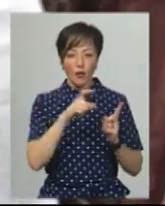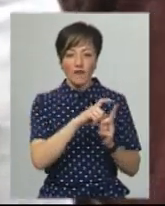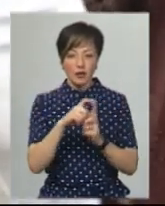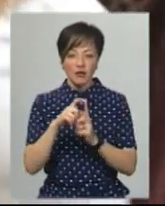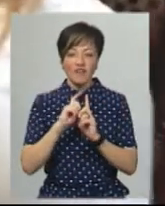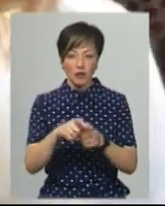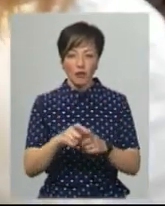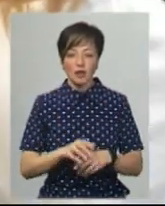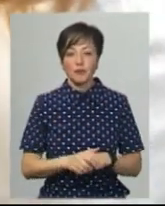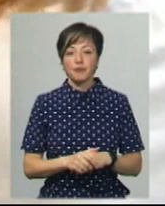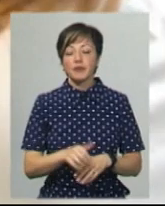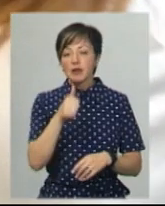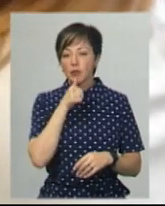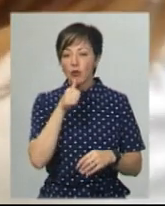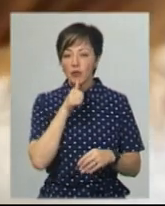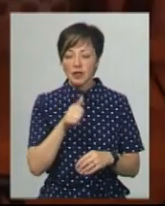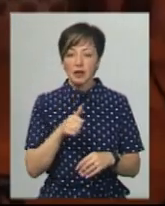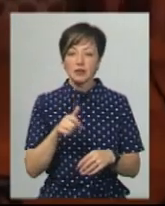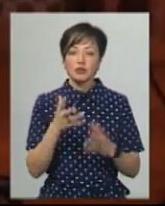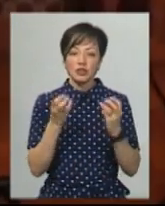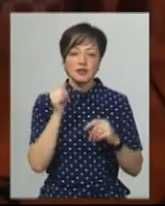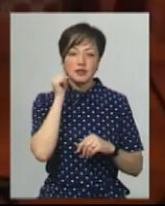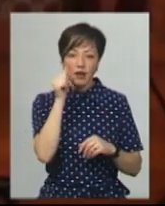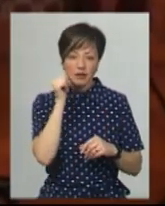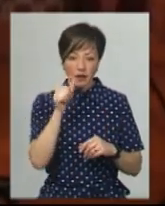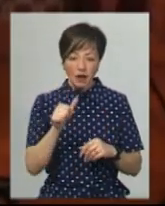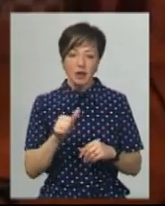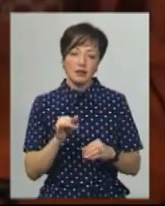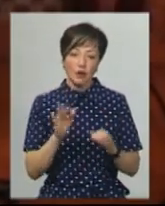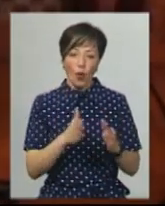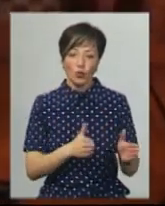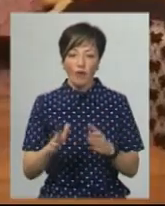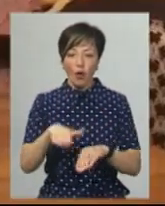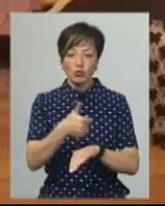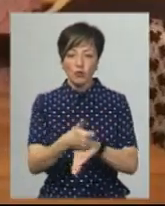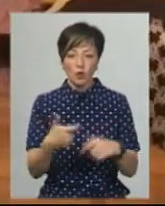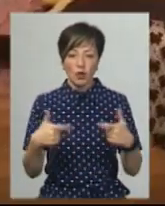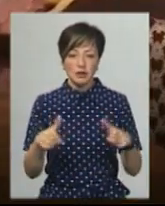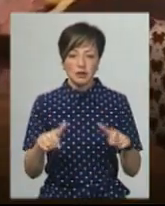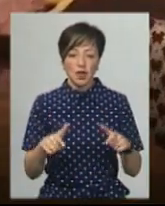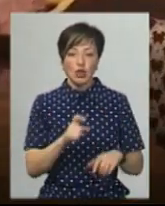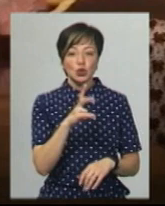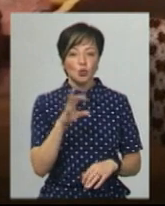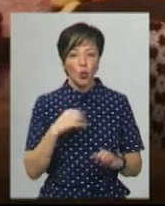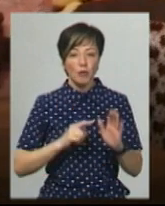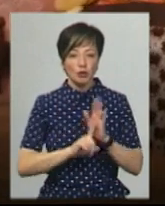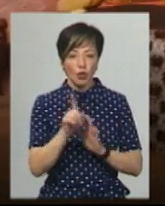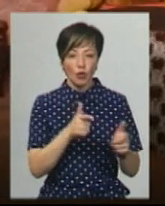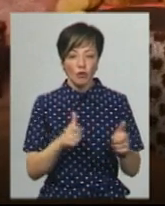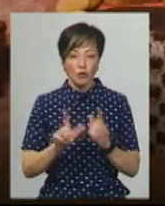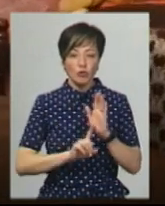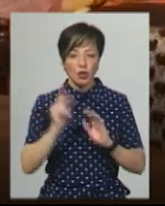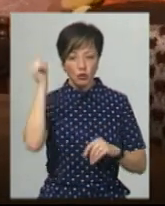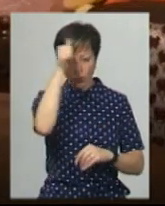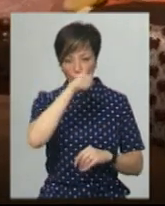Ганна Адамус додає, спробує пройти з тестування ще завтра. Далі готуватиметься до основної сесії. До основу я почала готуватися з